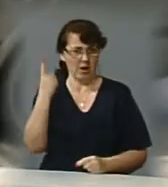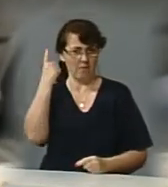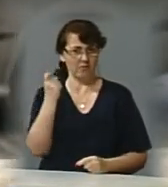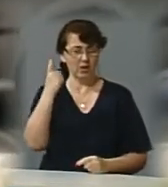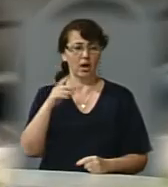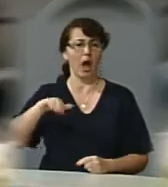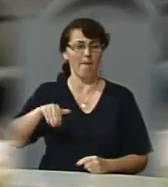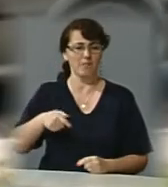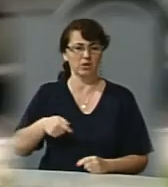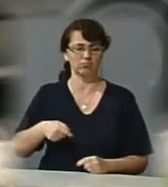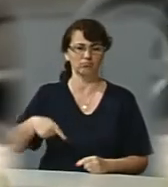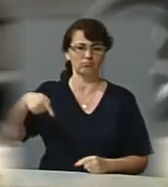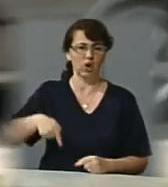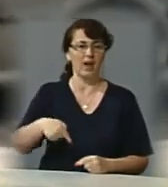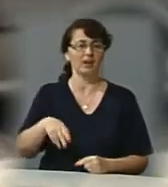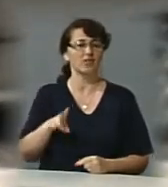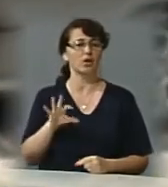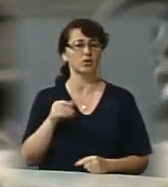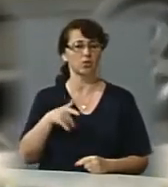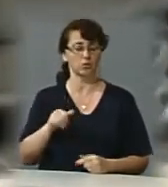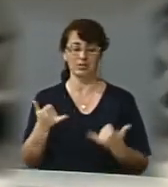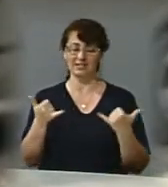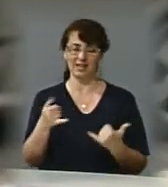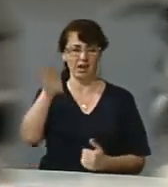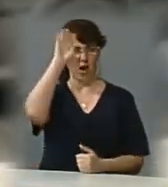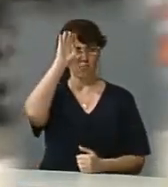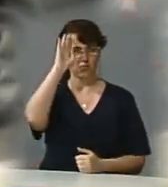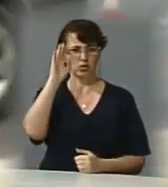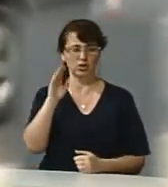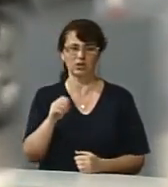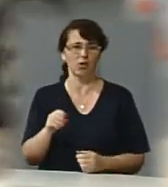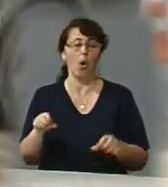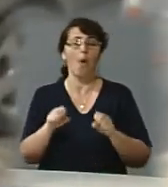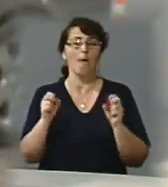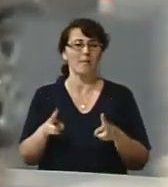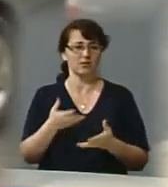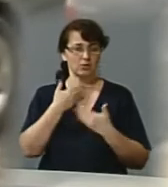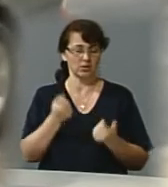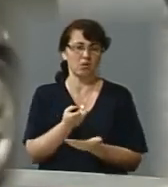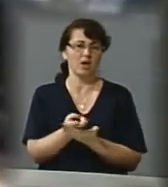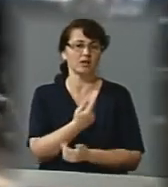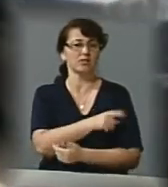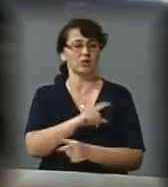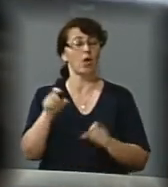госпіталізували, життю нічого не загрожує. Втім, за такий злочин порушник може отримати до 15 років в язниці.